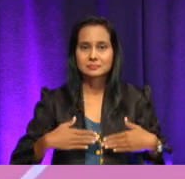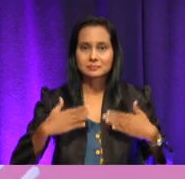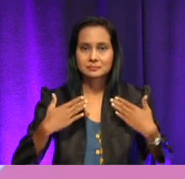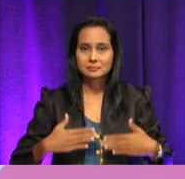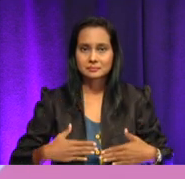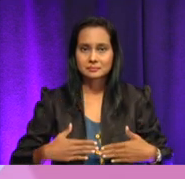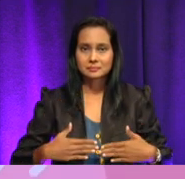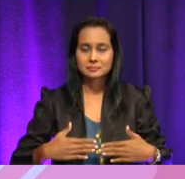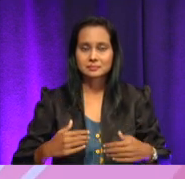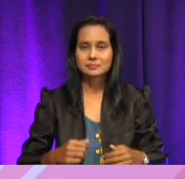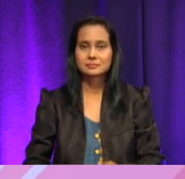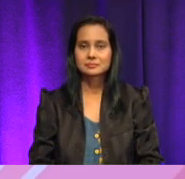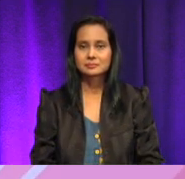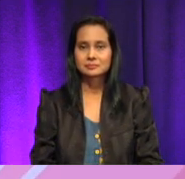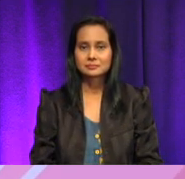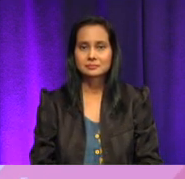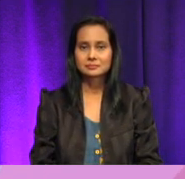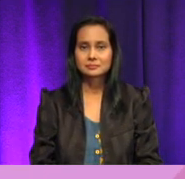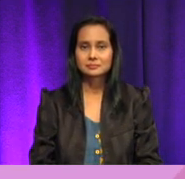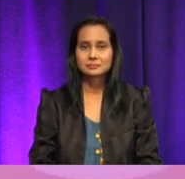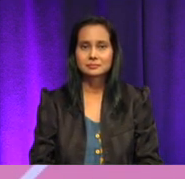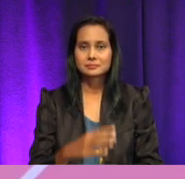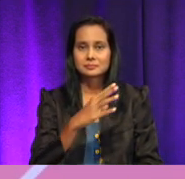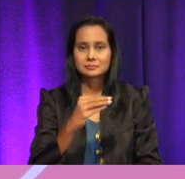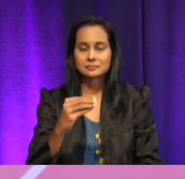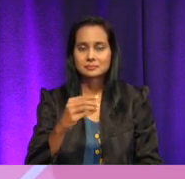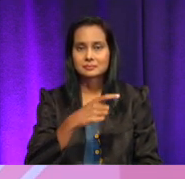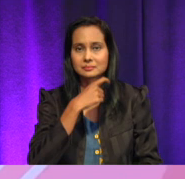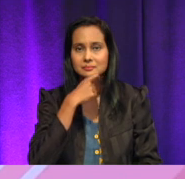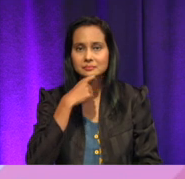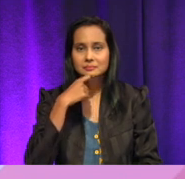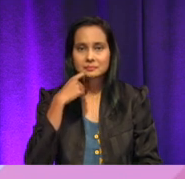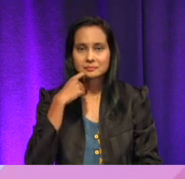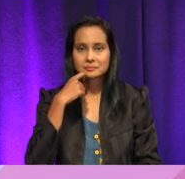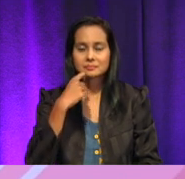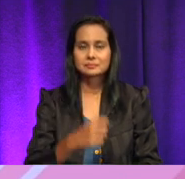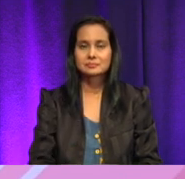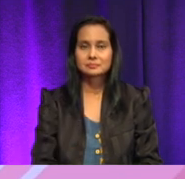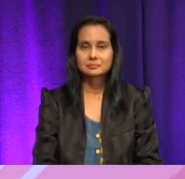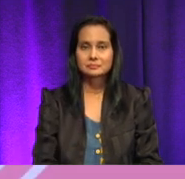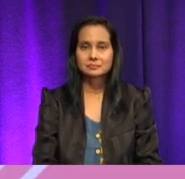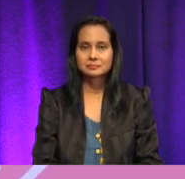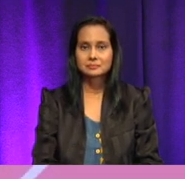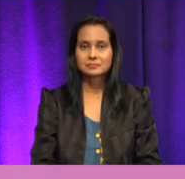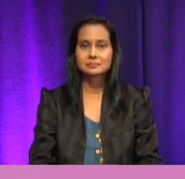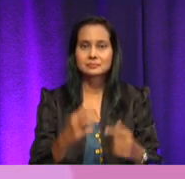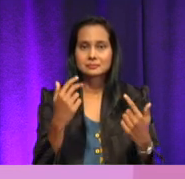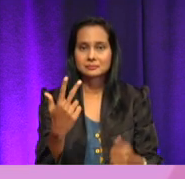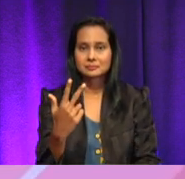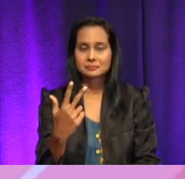pencuci. Kedua, tutup pintu mesin pencuci. Ketiga,